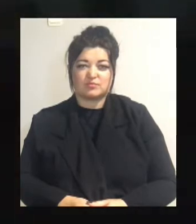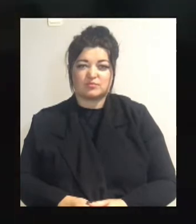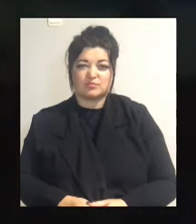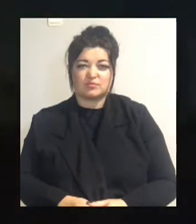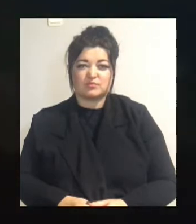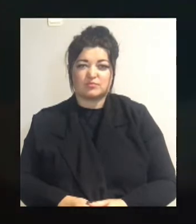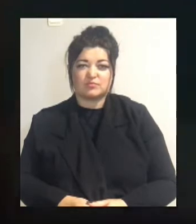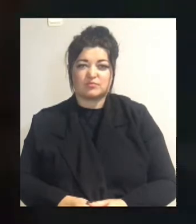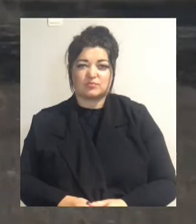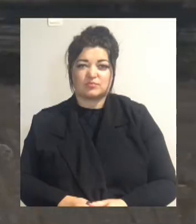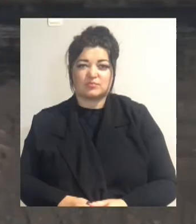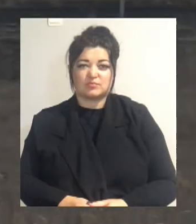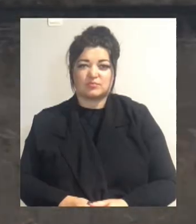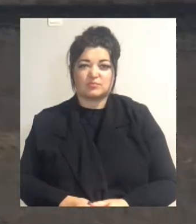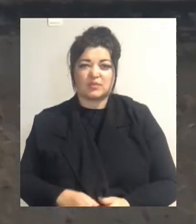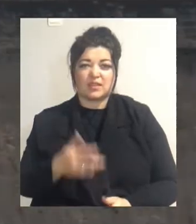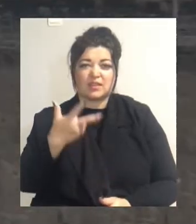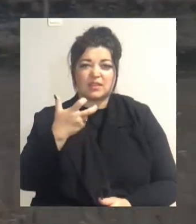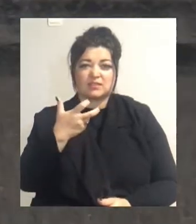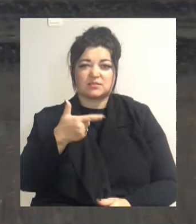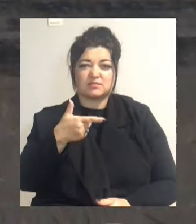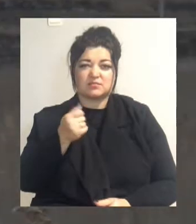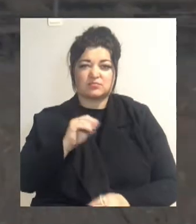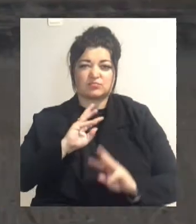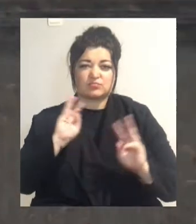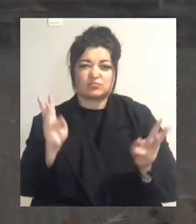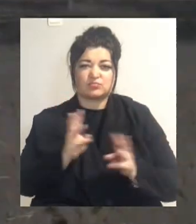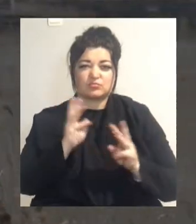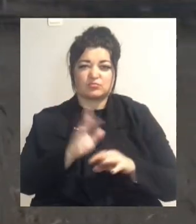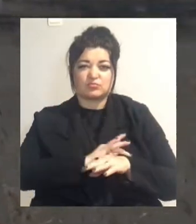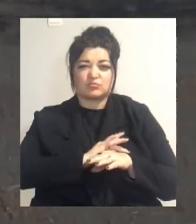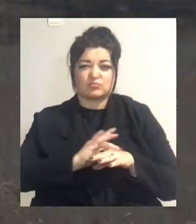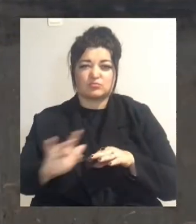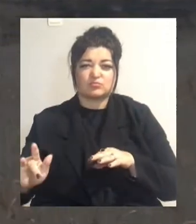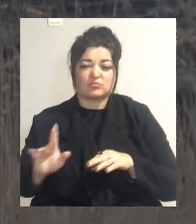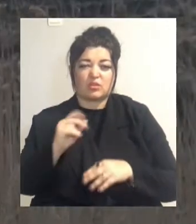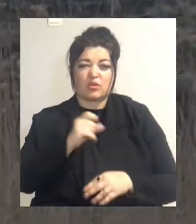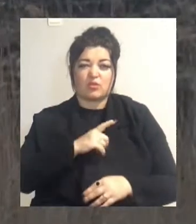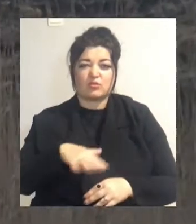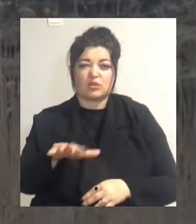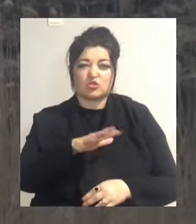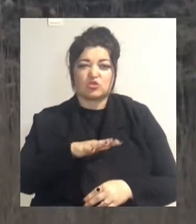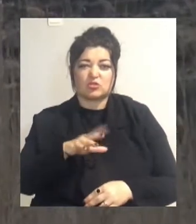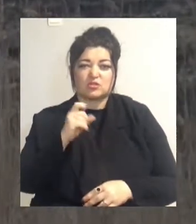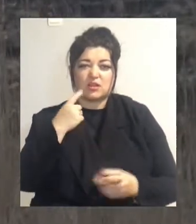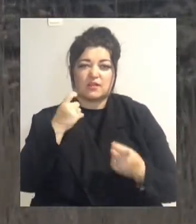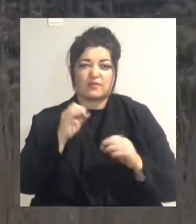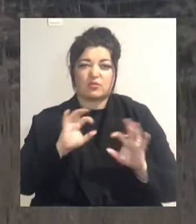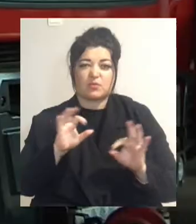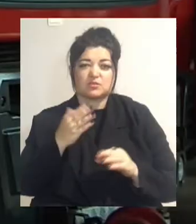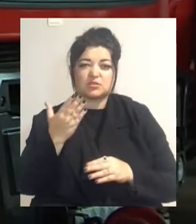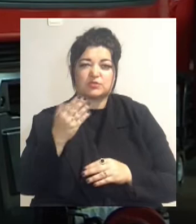300 гектарів очарету вигоріло у Нижнодістровських плавнях на Одещині, за інформацією її співробітників.